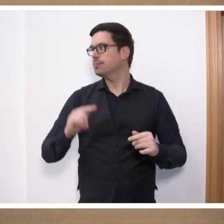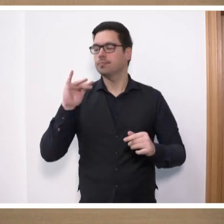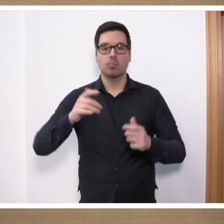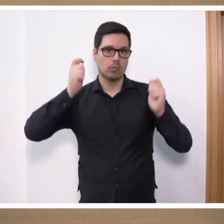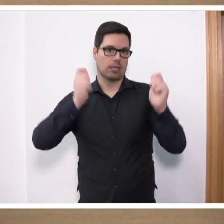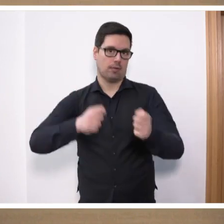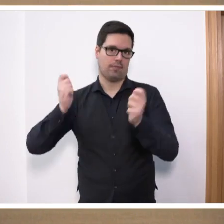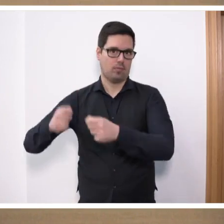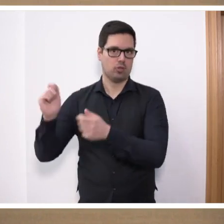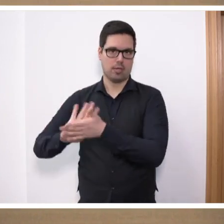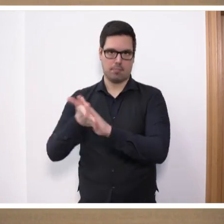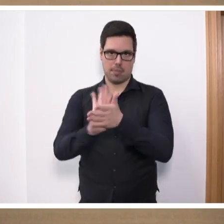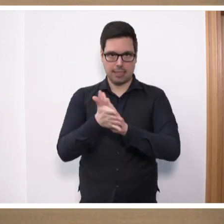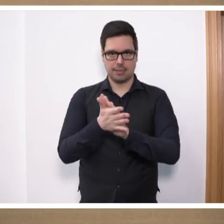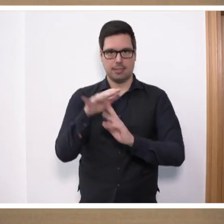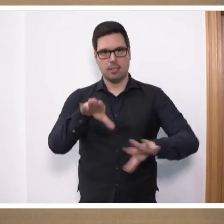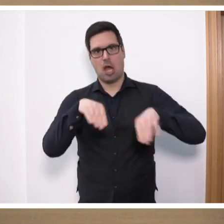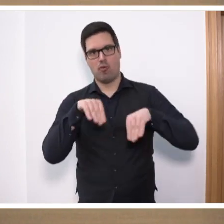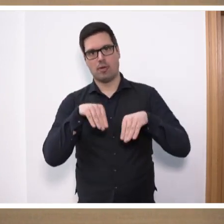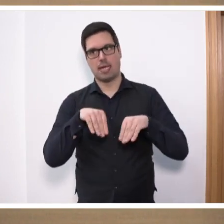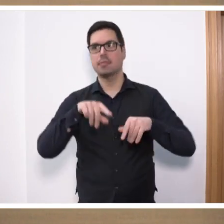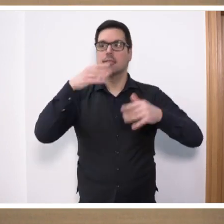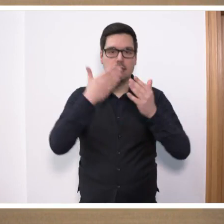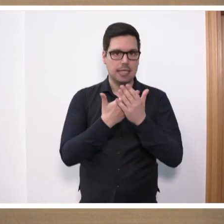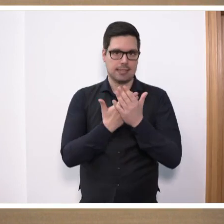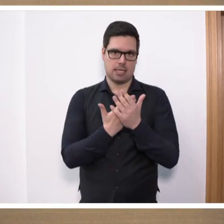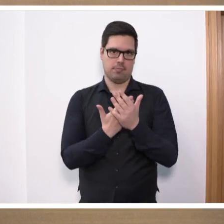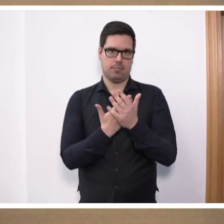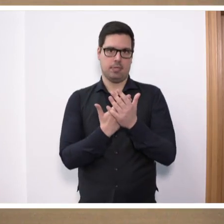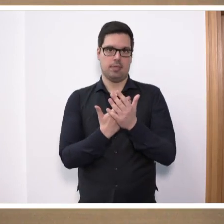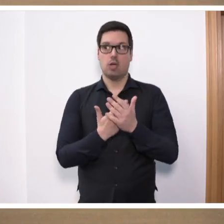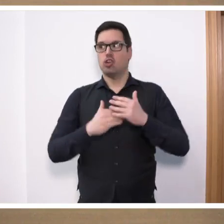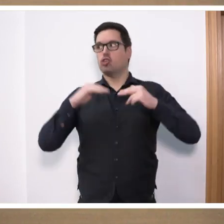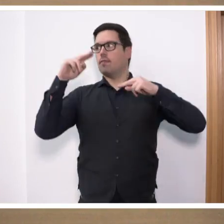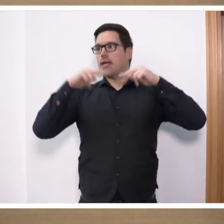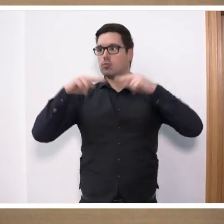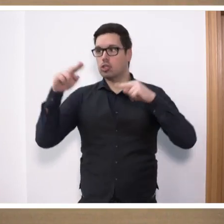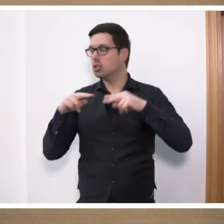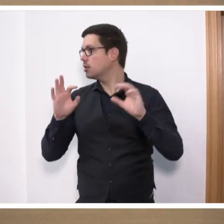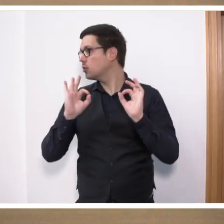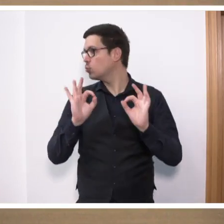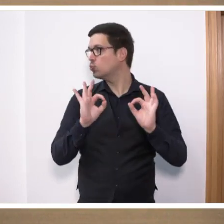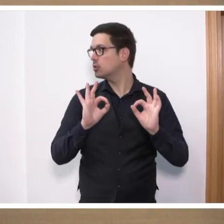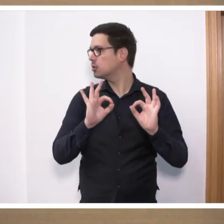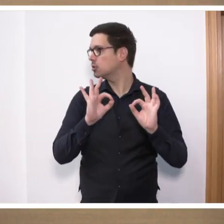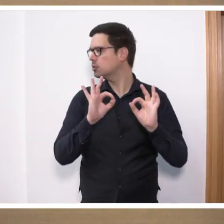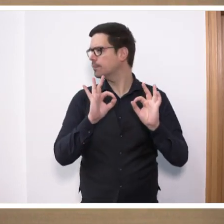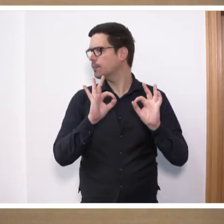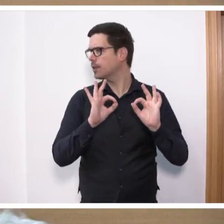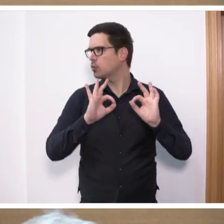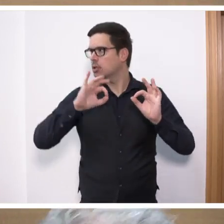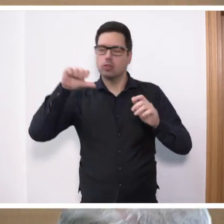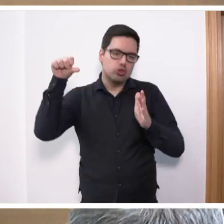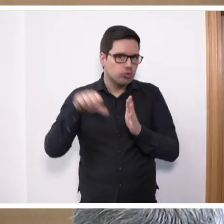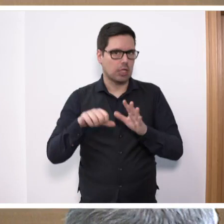Vorschläge aus der Praxis aufgenommen werden. Es ist deshalb notwendig, um die schwierige Unterscheidung von sinnvoller und zu unnötiger